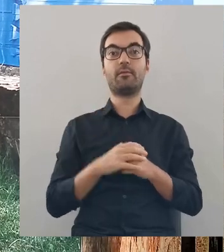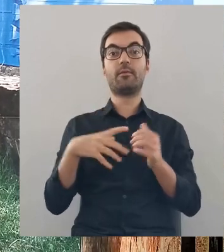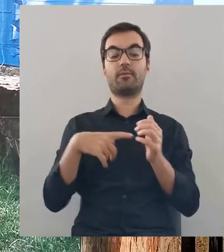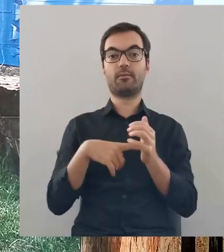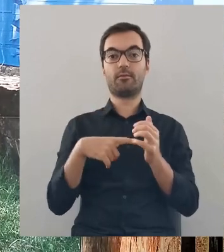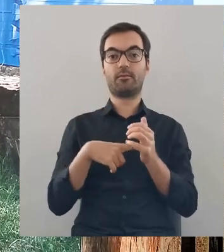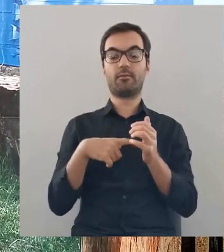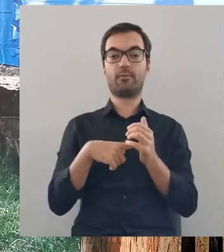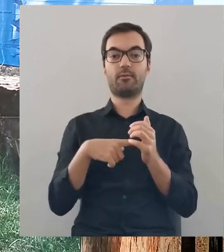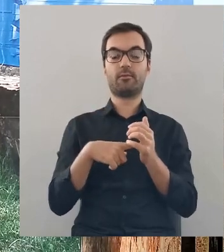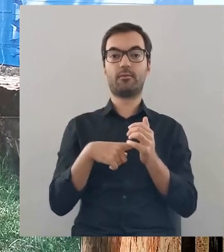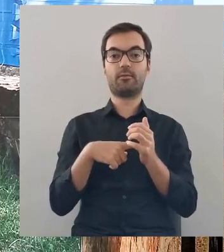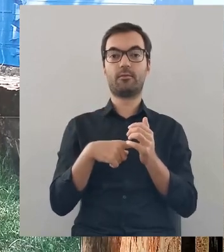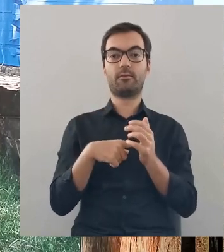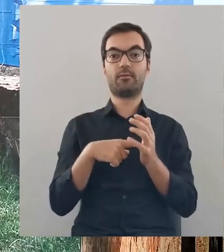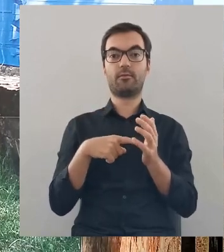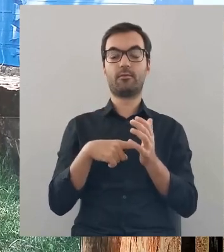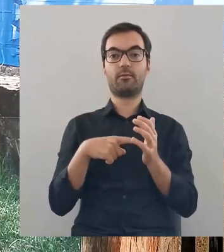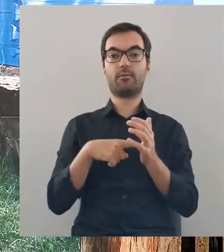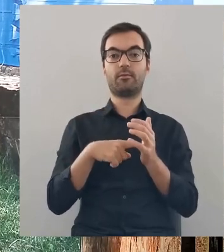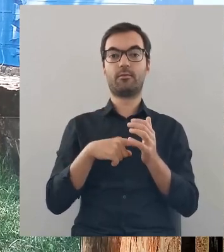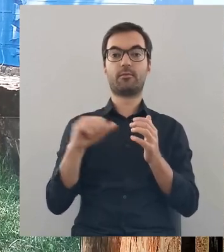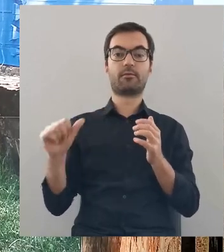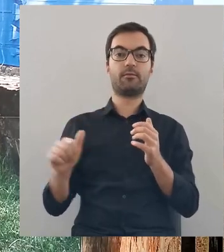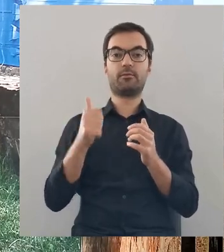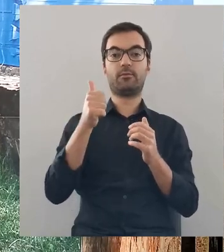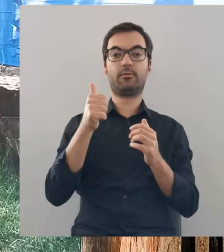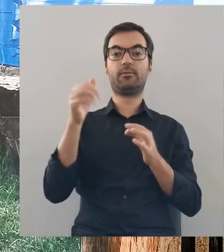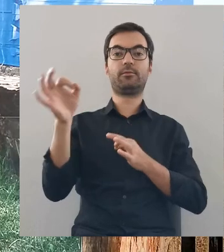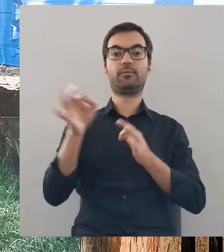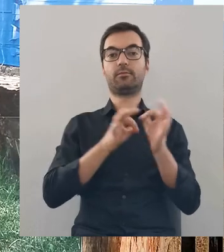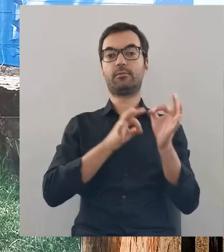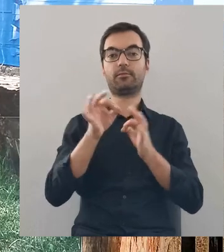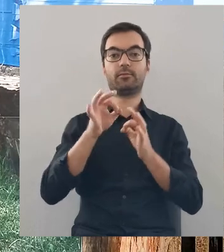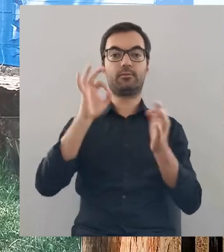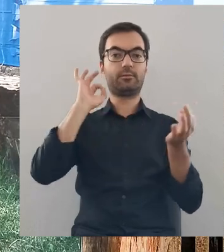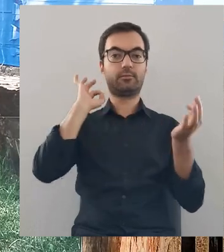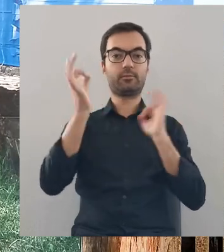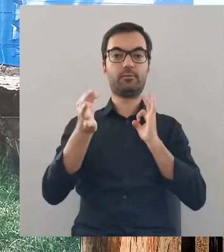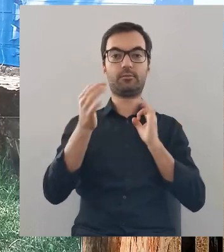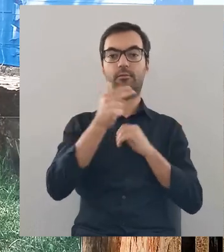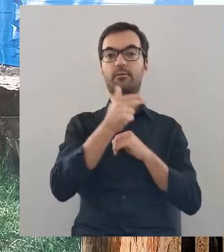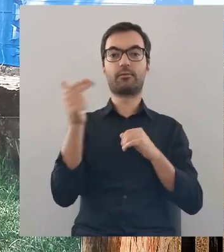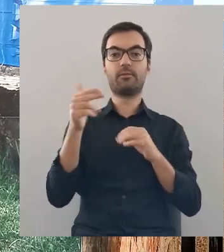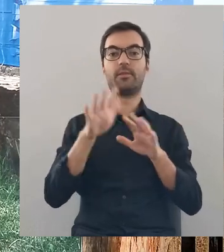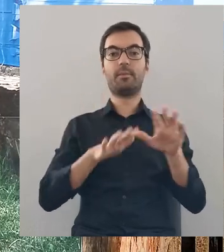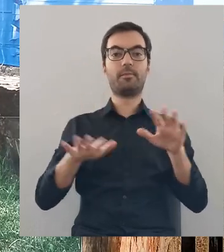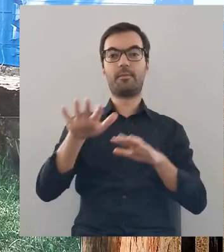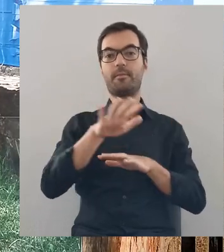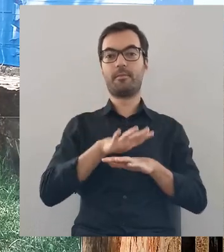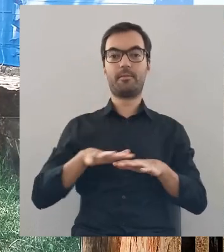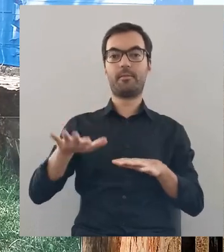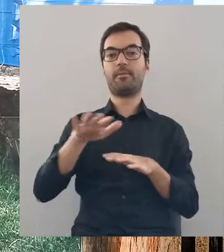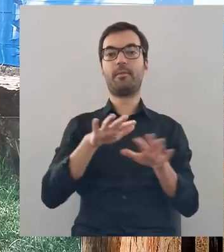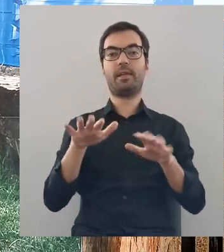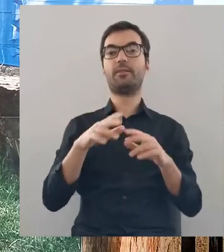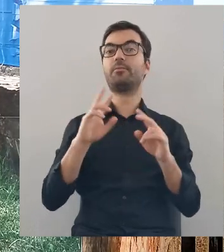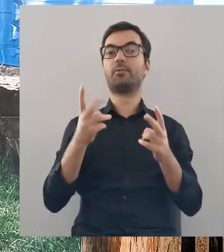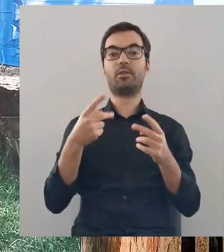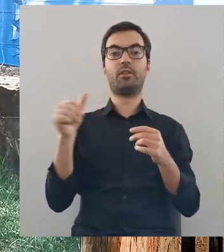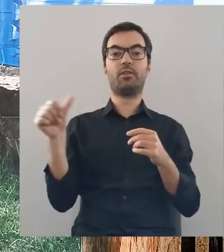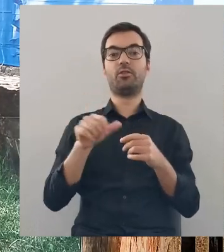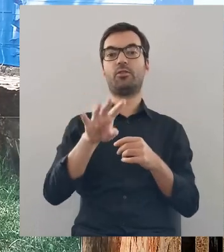gdzie pierwsze historyczne informacje na temat tego miejsca,